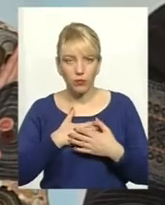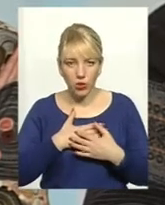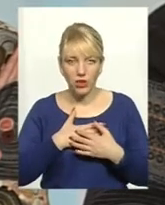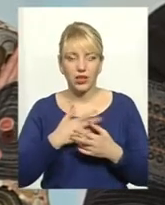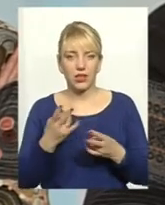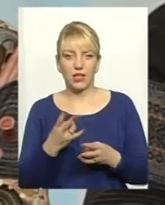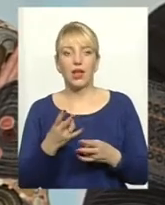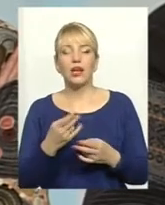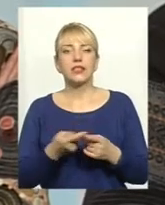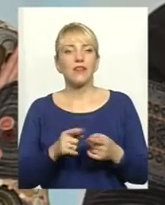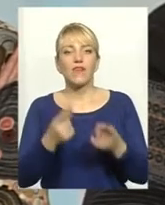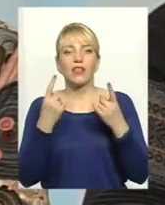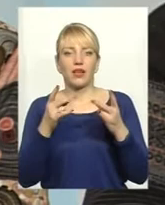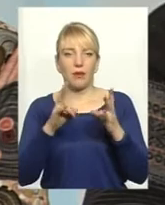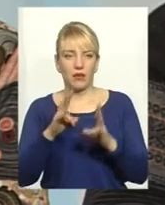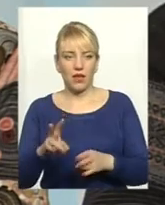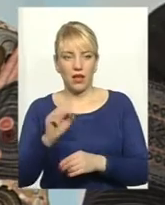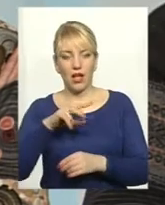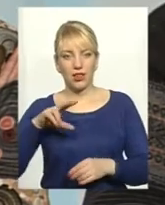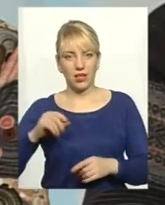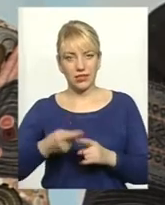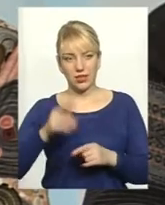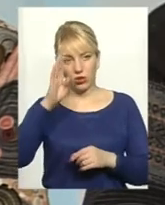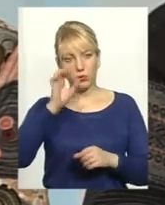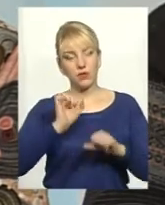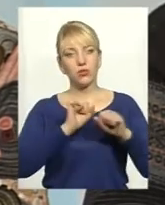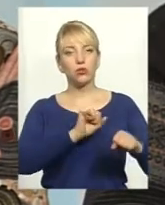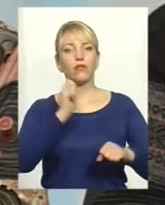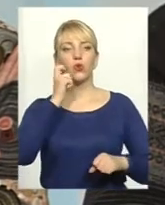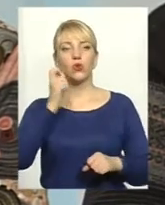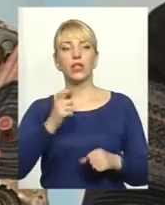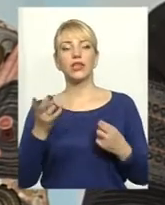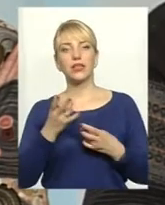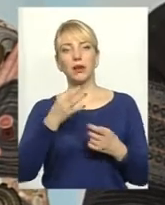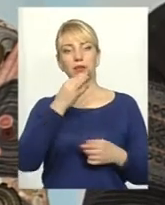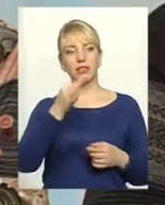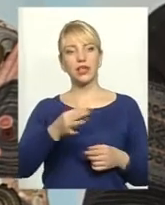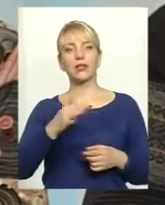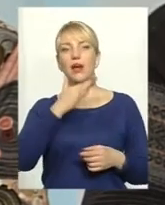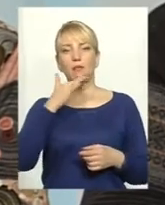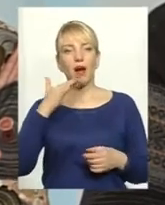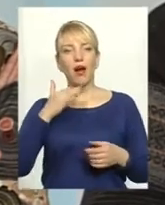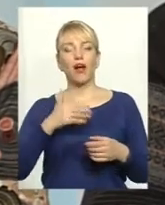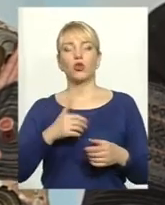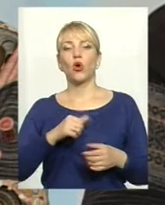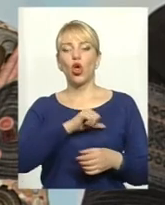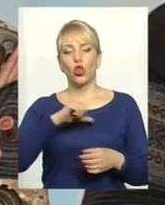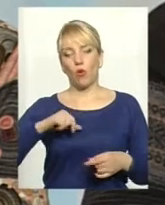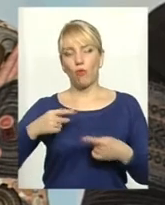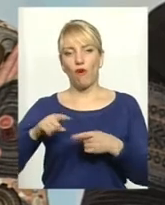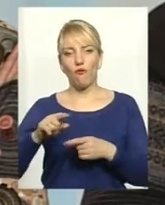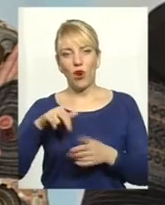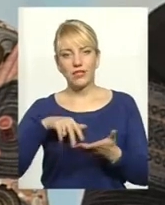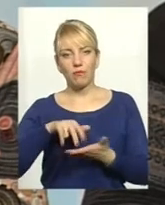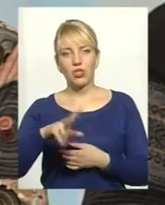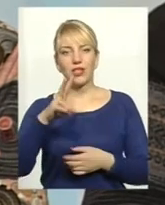треба вклонитися, це біда велика. Але знову таки ці хлопці відстоювали Україну. І багато, треба сказати, з Майдану, до речі, багато добровольців пішли на